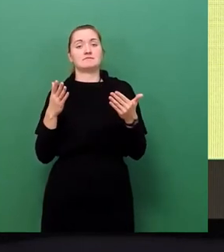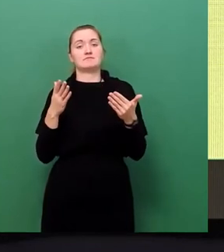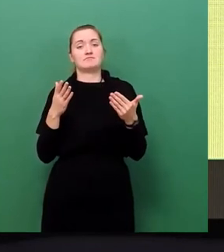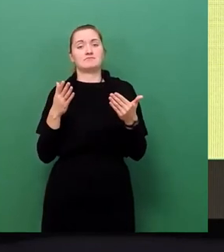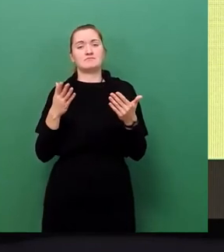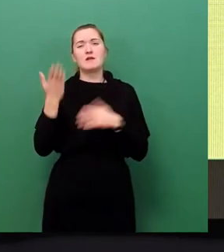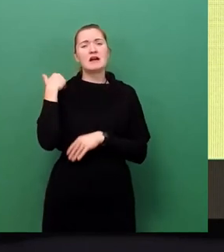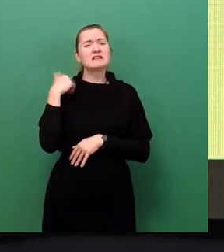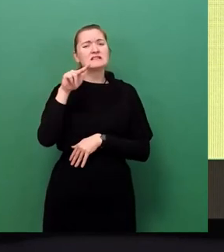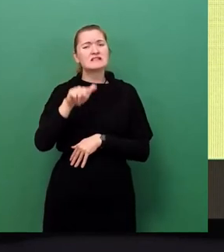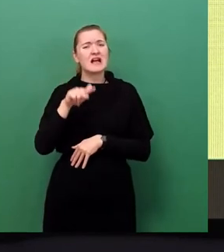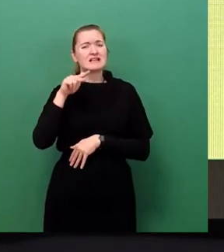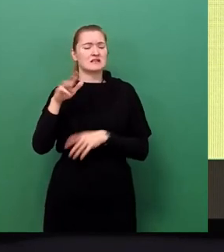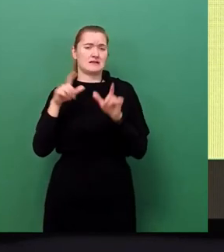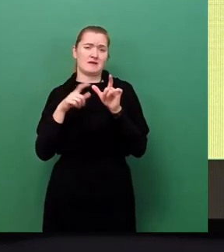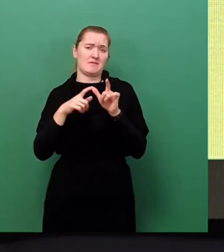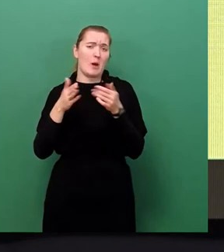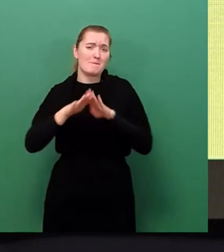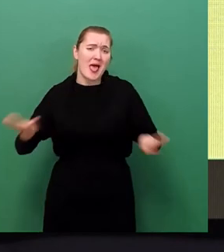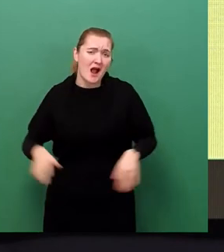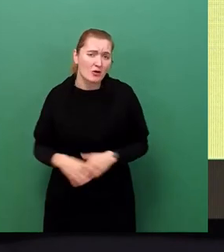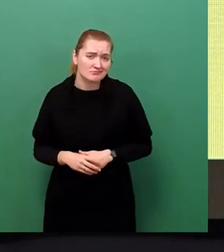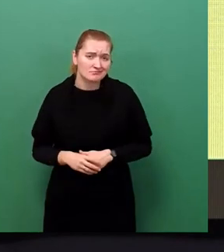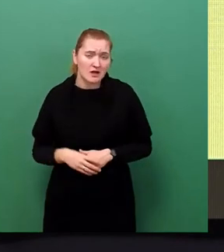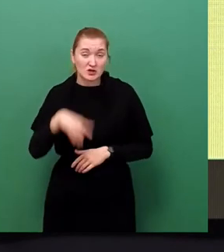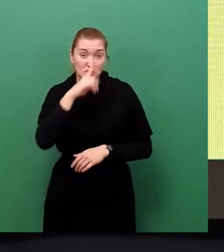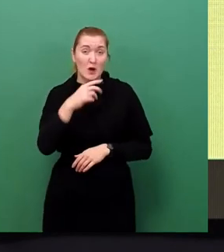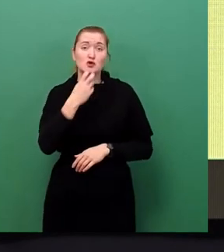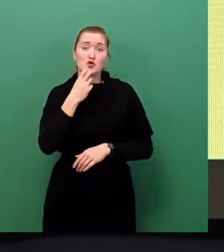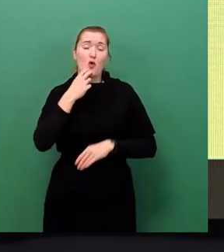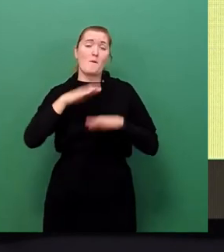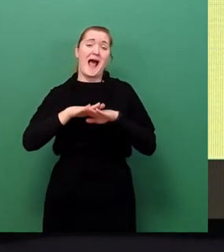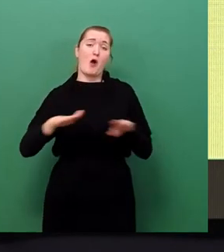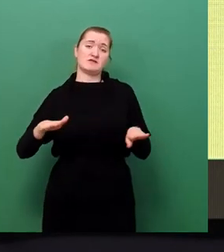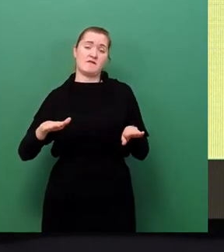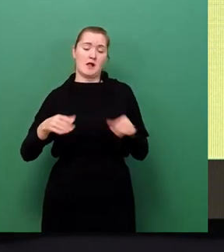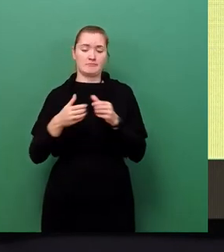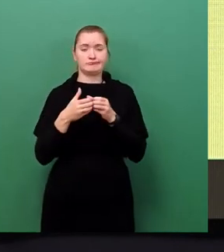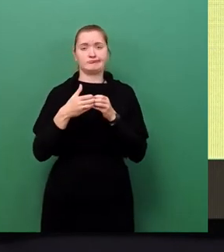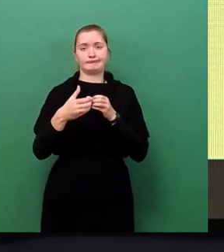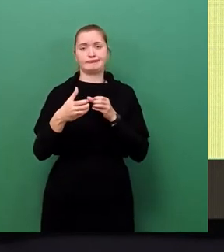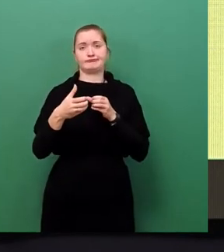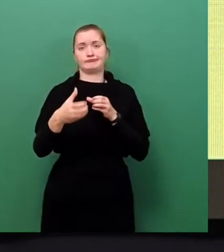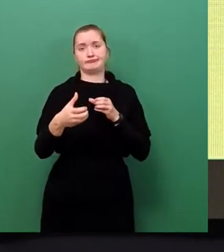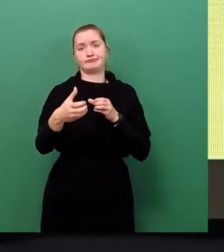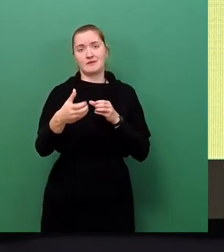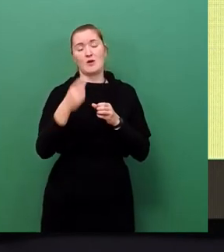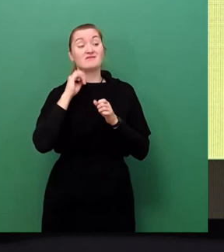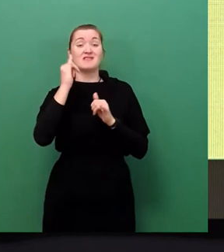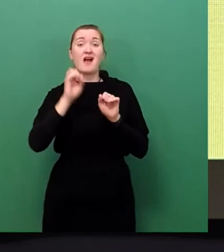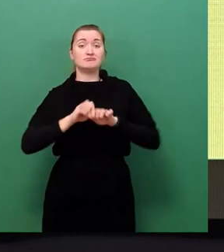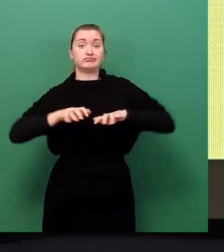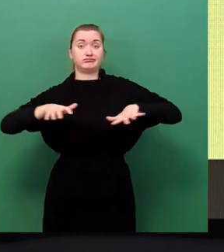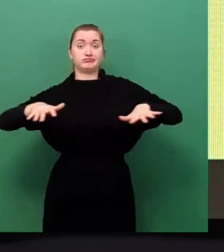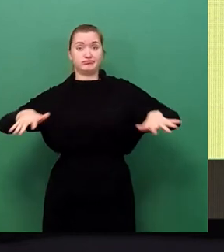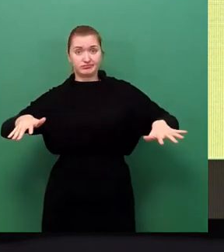September noch kein Blackout war, sondern ein längerer Stromausfall, der auch eine gewisse Großflächigkeit hatte, spielt